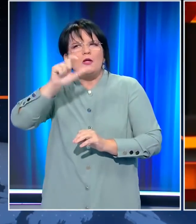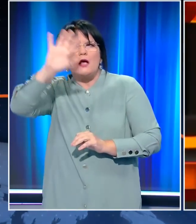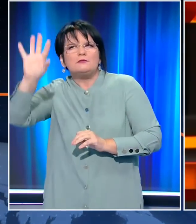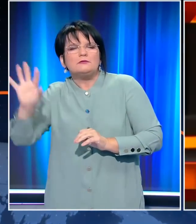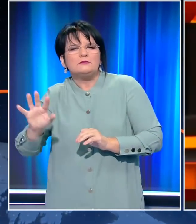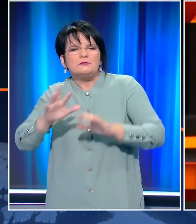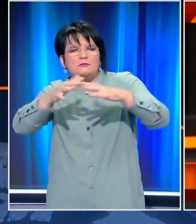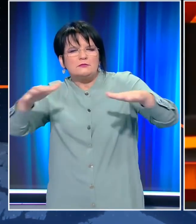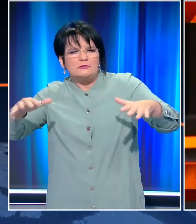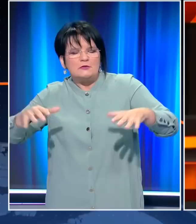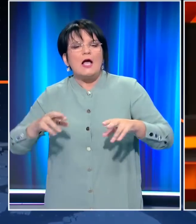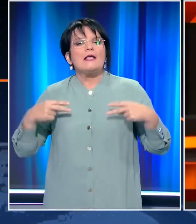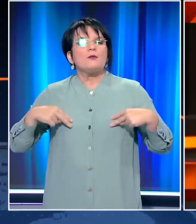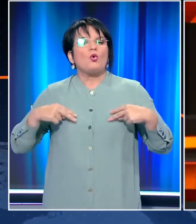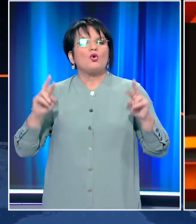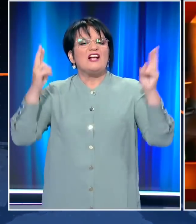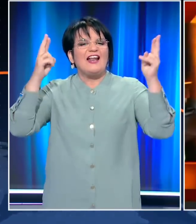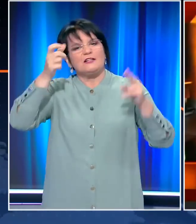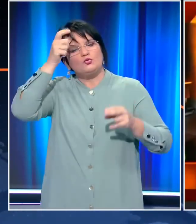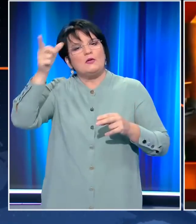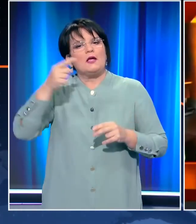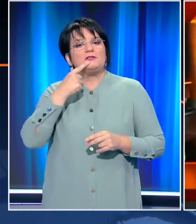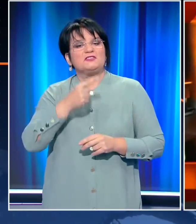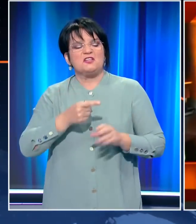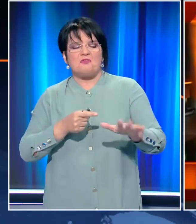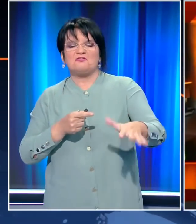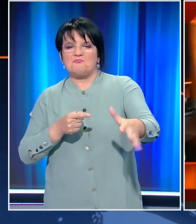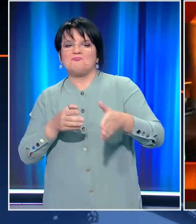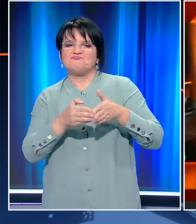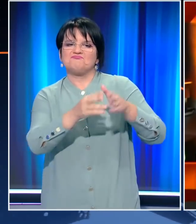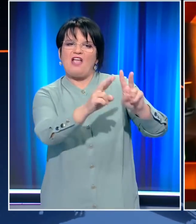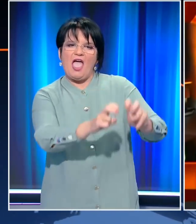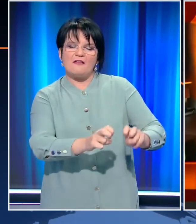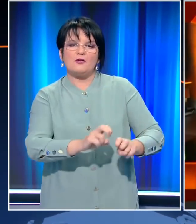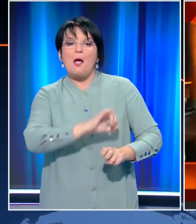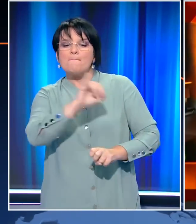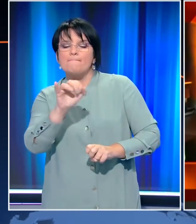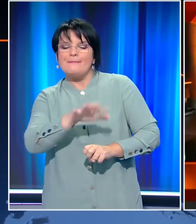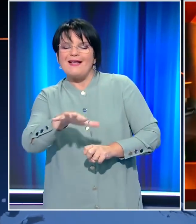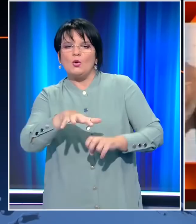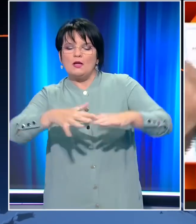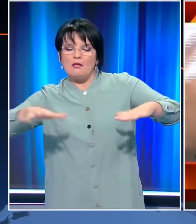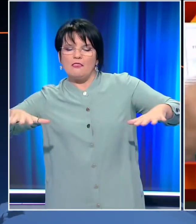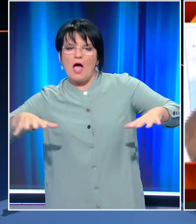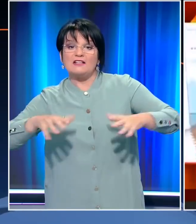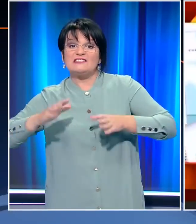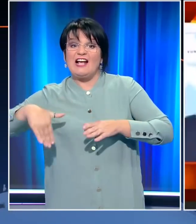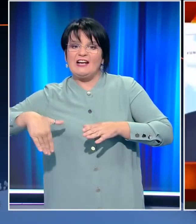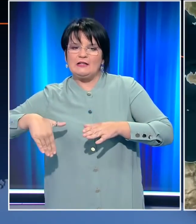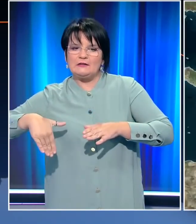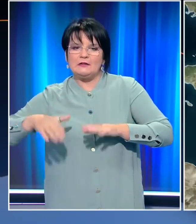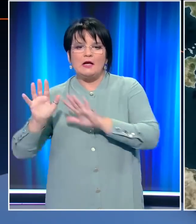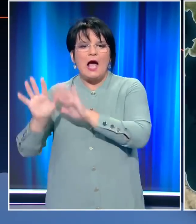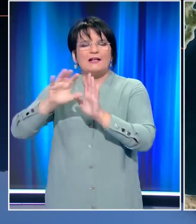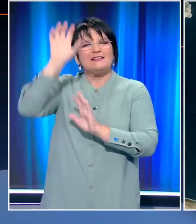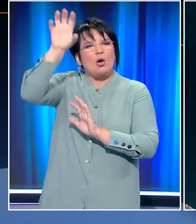δεν έκρυψε ο Υπουργός Ενέργειας της γειτονικής χώρας, που απειλεί να στείλει σκάφη για έρευνες μέχρι και στις περιοχές της Κρήτης, ανατολικά του 28